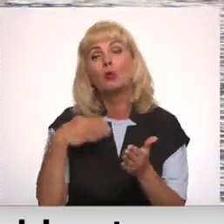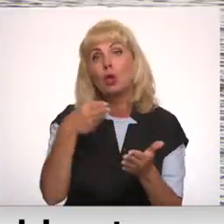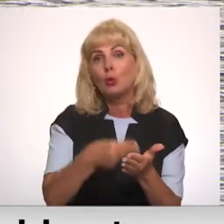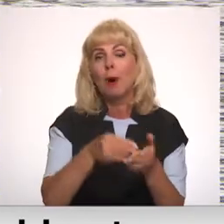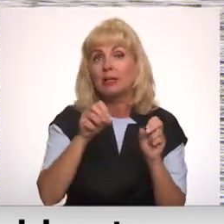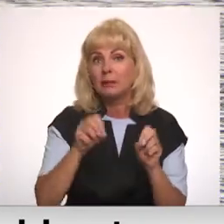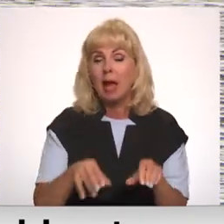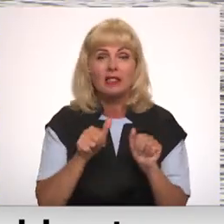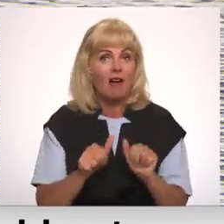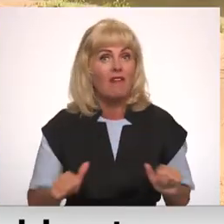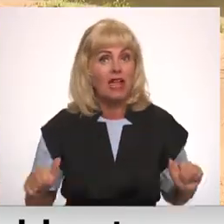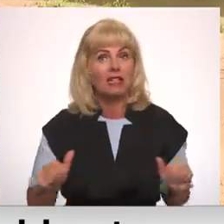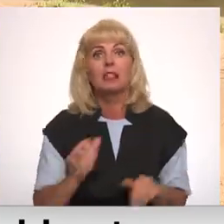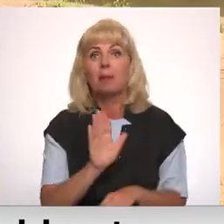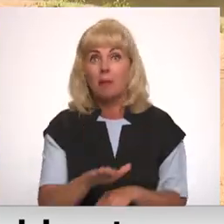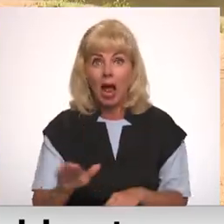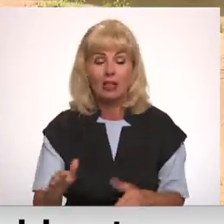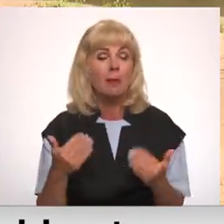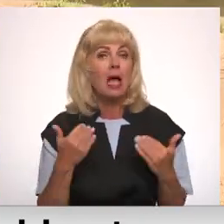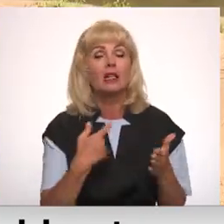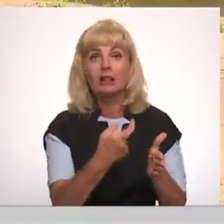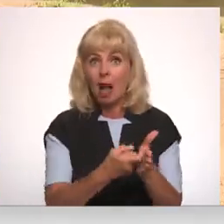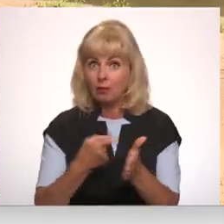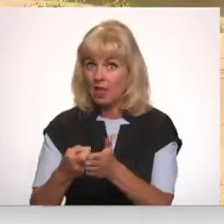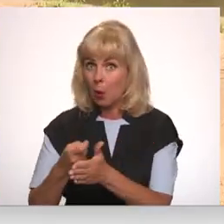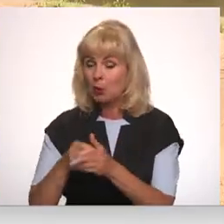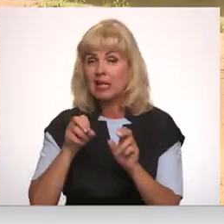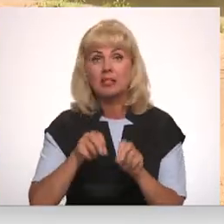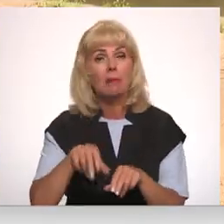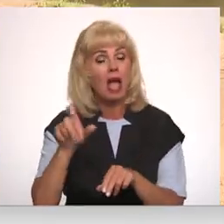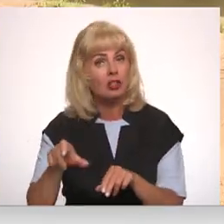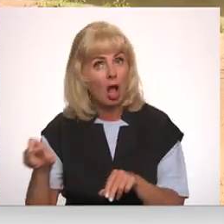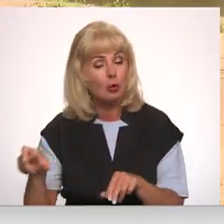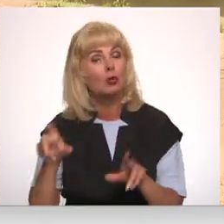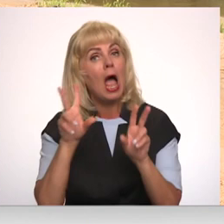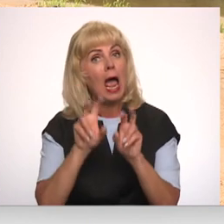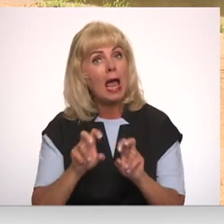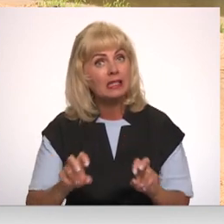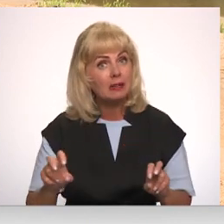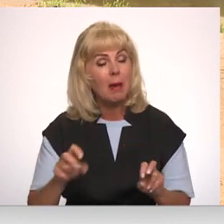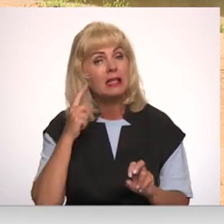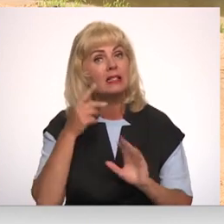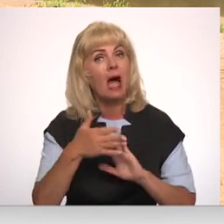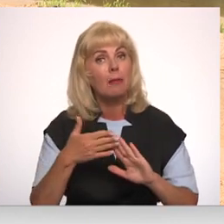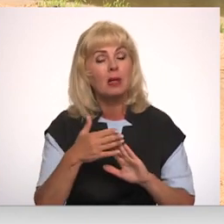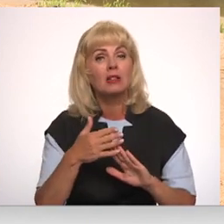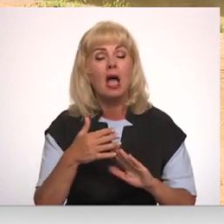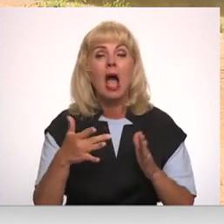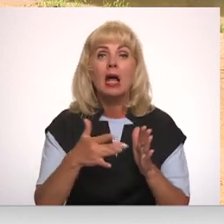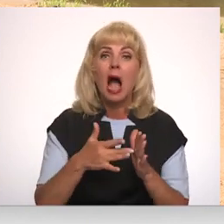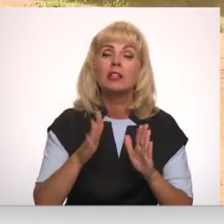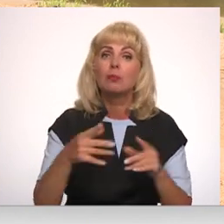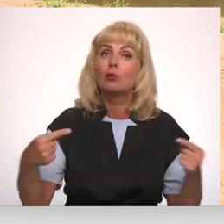speciālas vestis bērniem. Šobrīd aptaujājam speciālists, ekspertus, lai saprastu, kāds varētu būt visatbilstošākais,